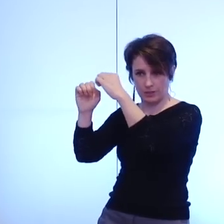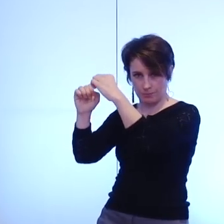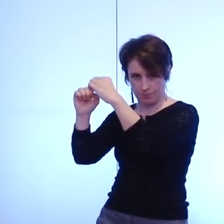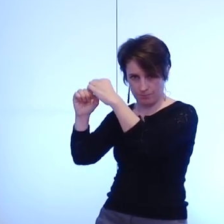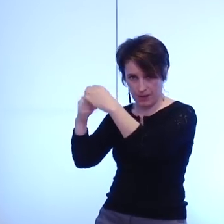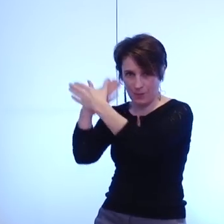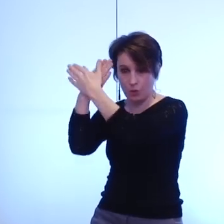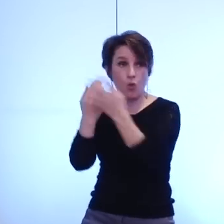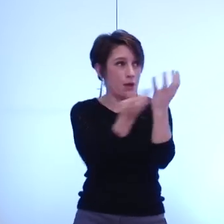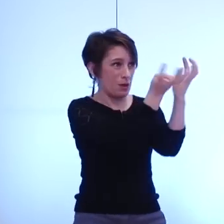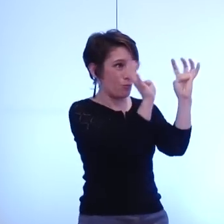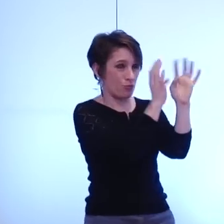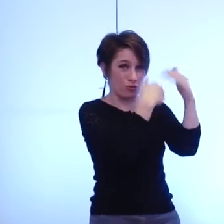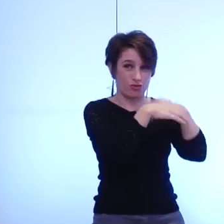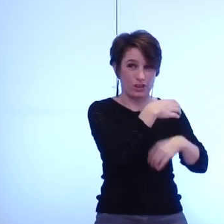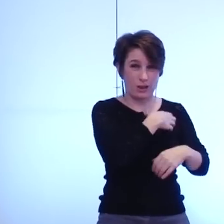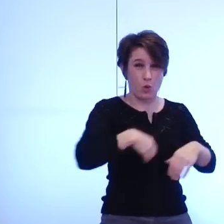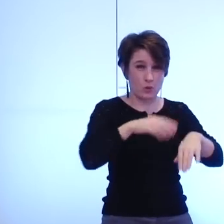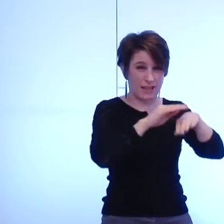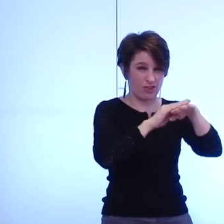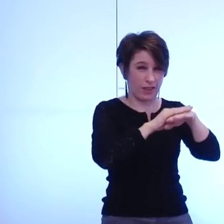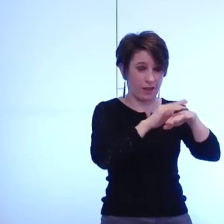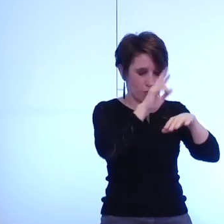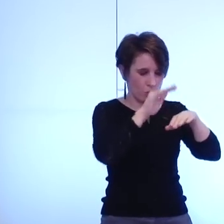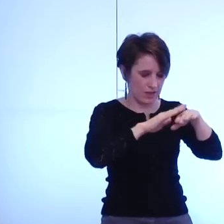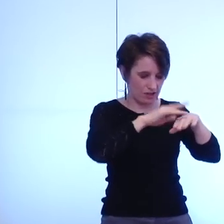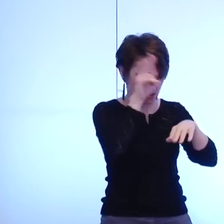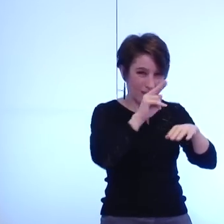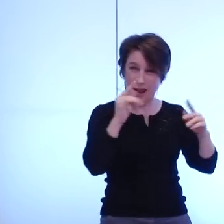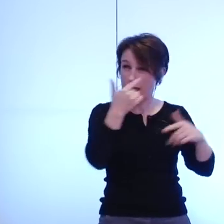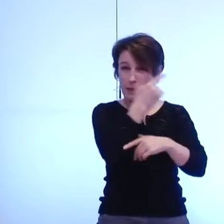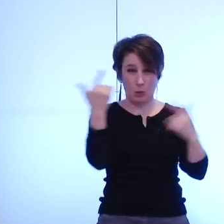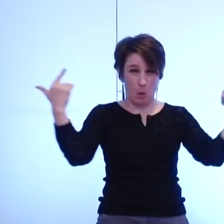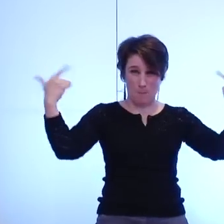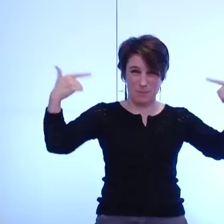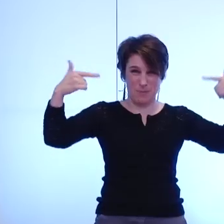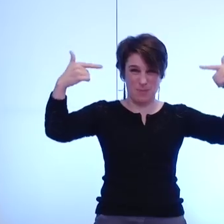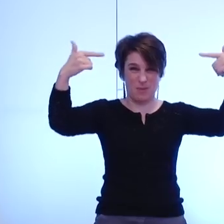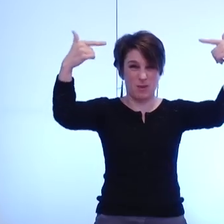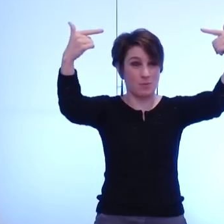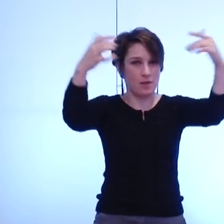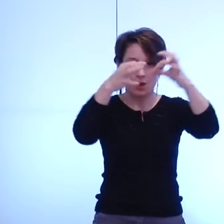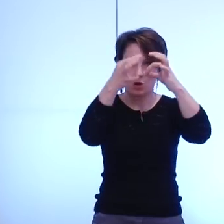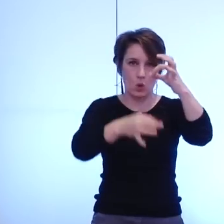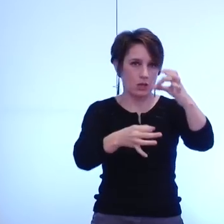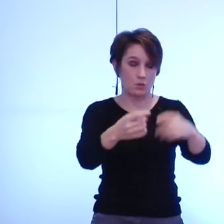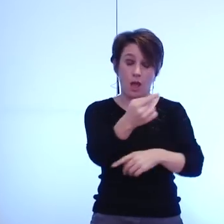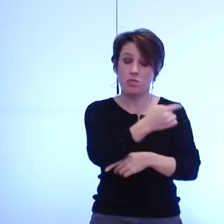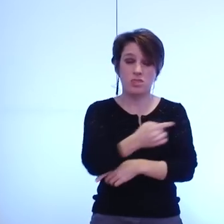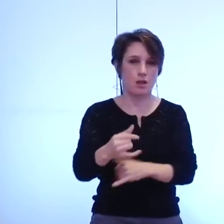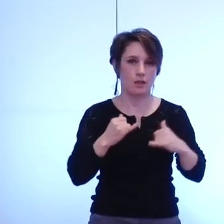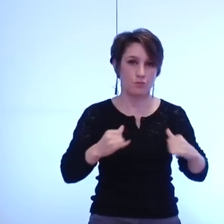est mortifère pour notre territoire d'ores et déjà nous savons